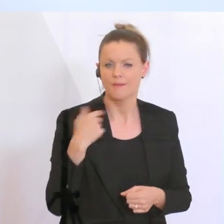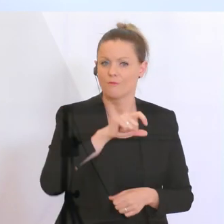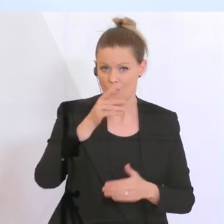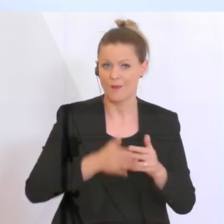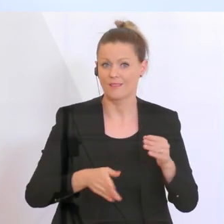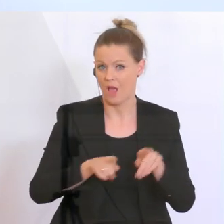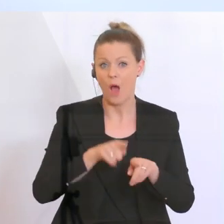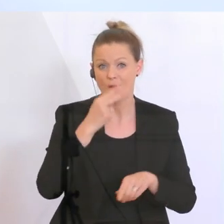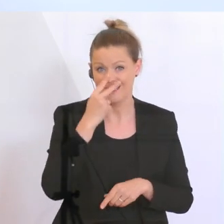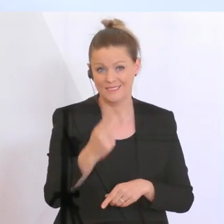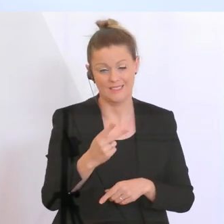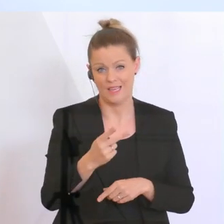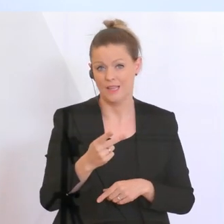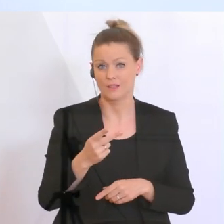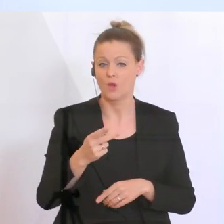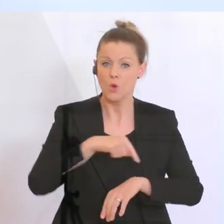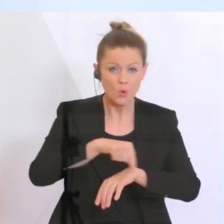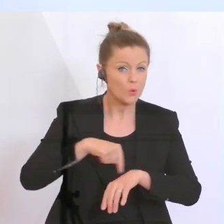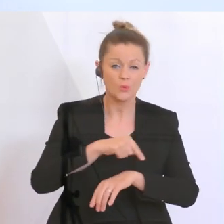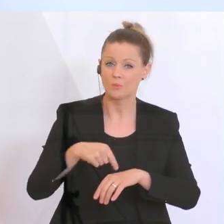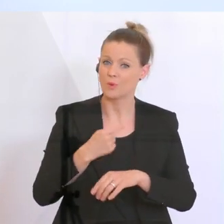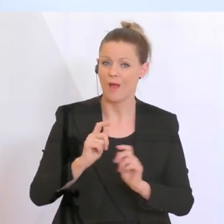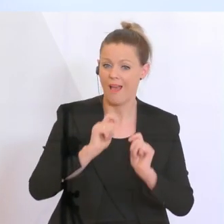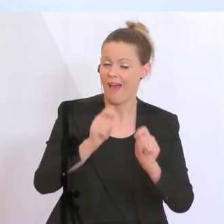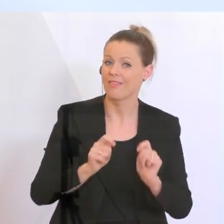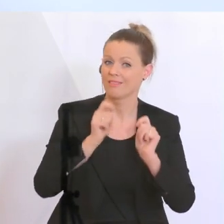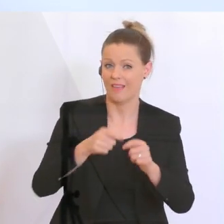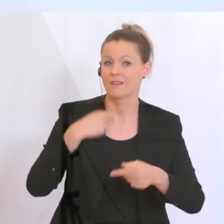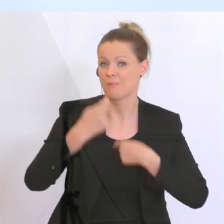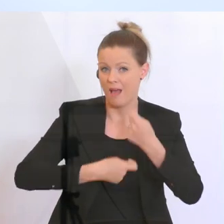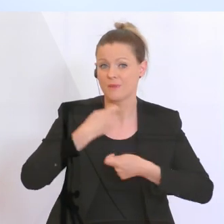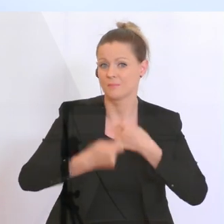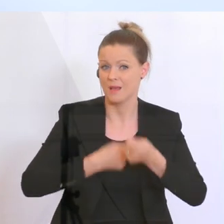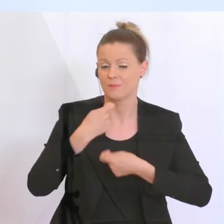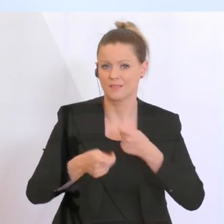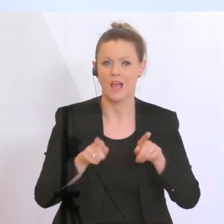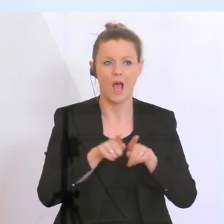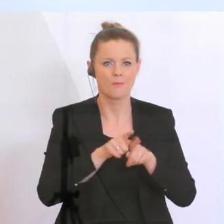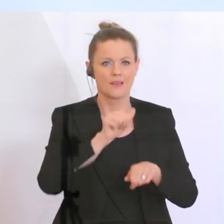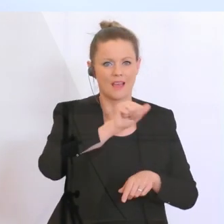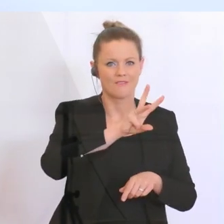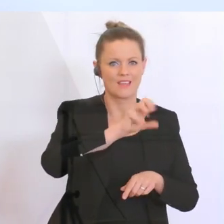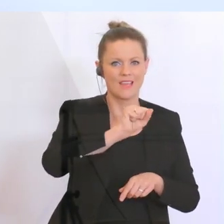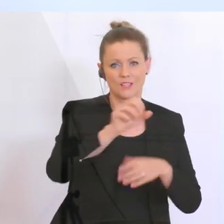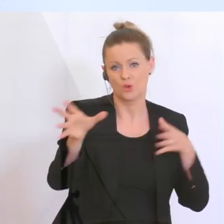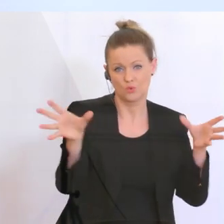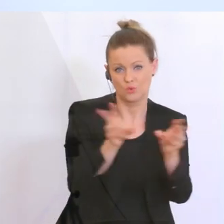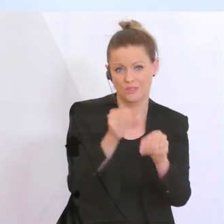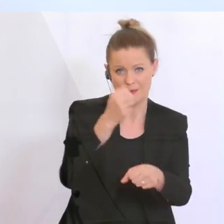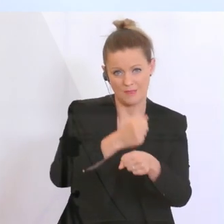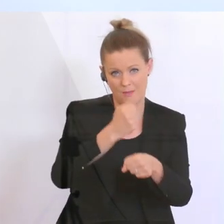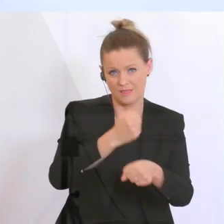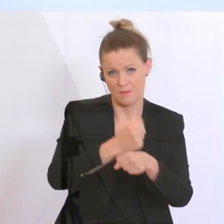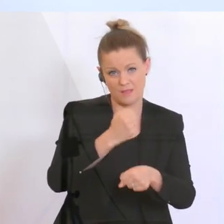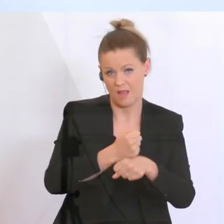gesehen, dass sie laufend die Anträge abarbeiten, gemeinsam mit unserer AWS. Ich bedanke mich hierfür